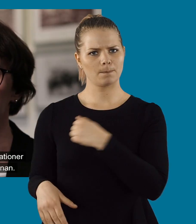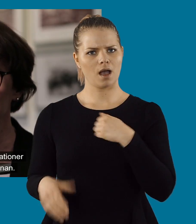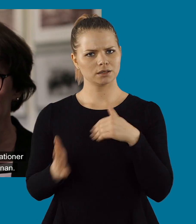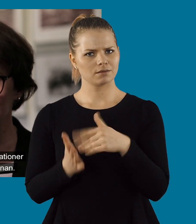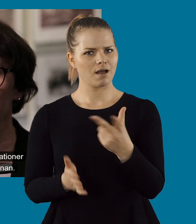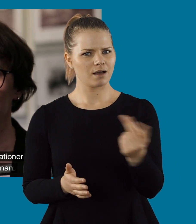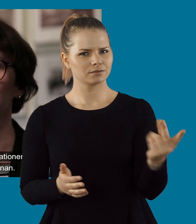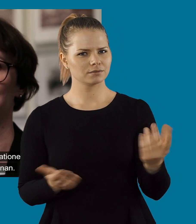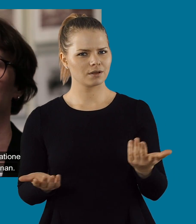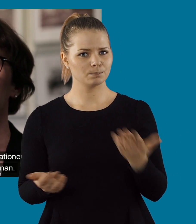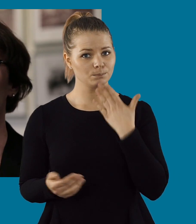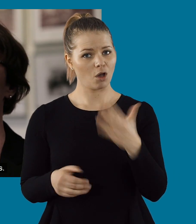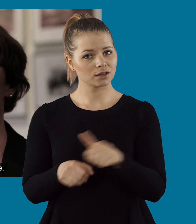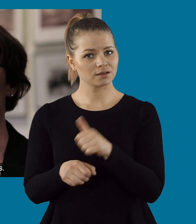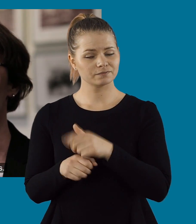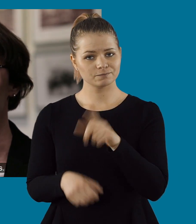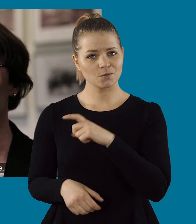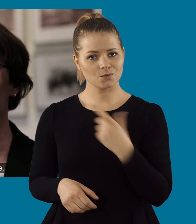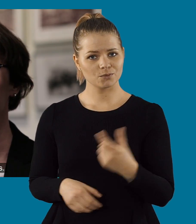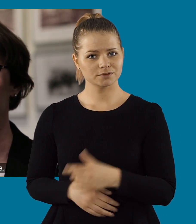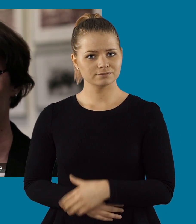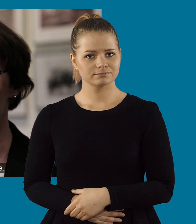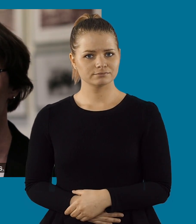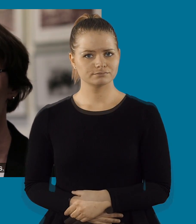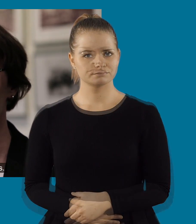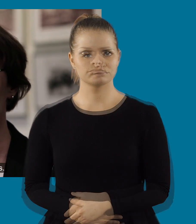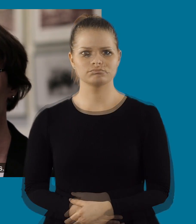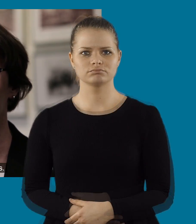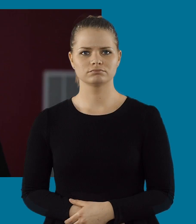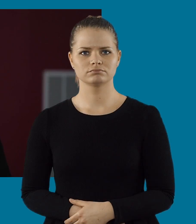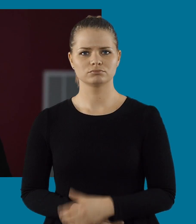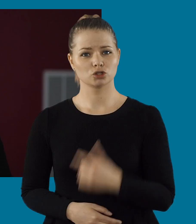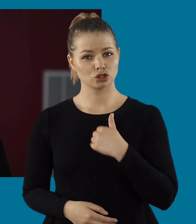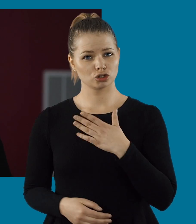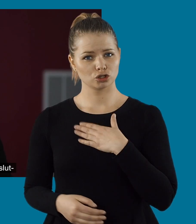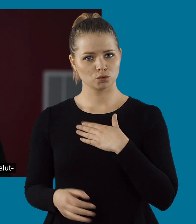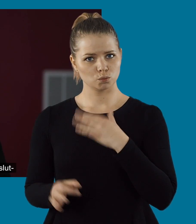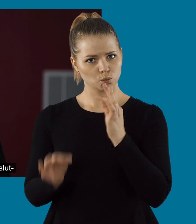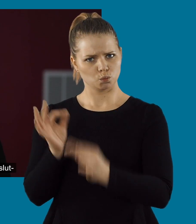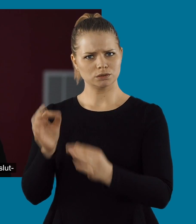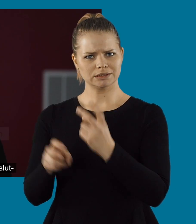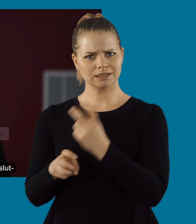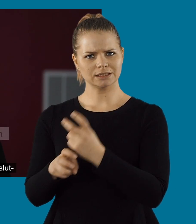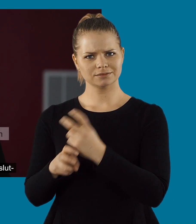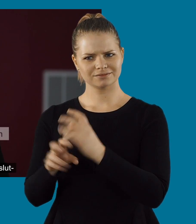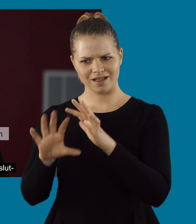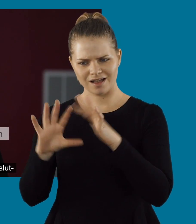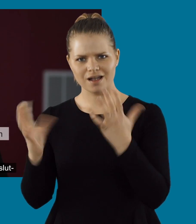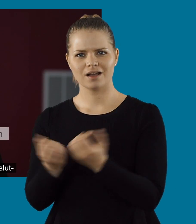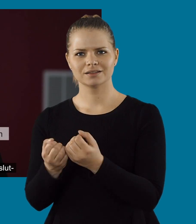släpper makten till någon annan. Det är en väldigt bra träning för oss. Just att testa